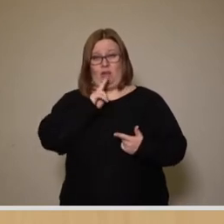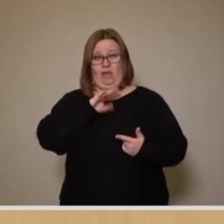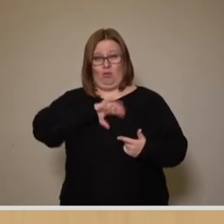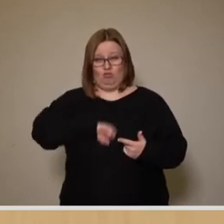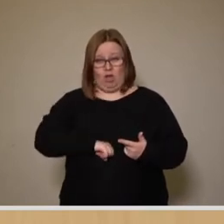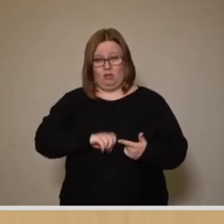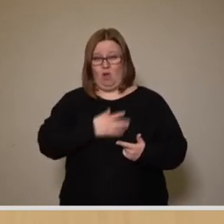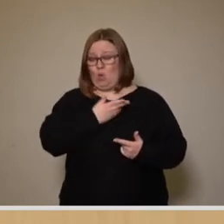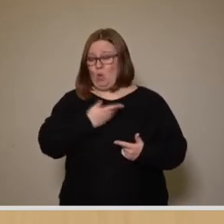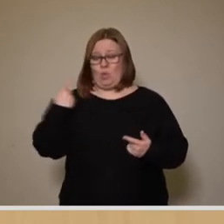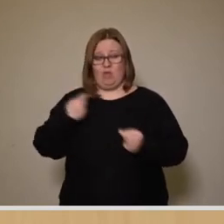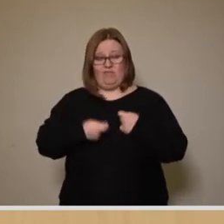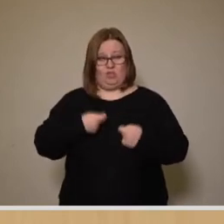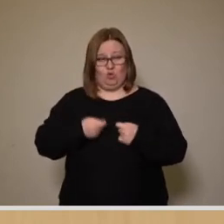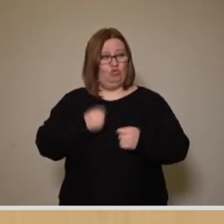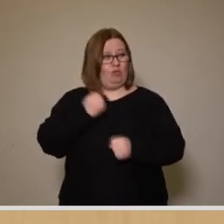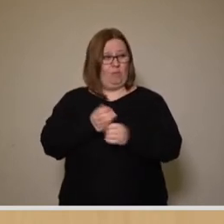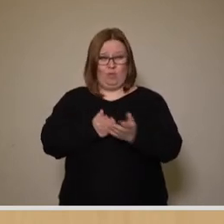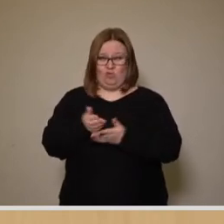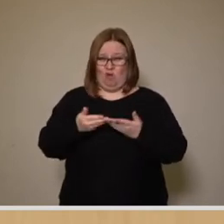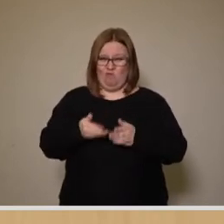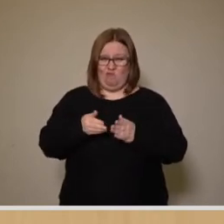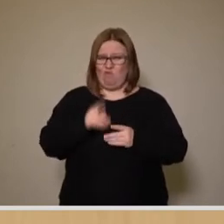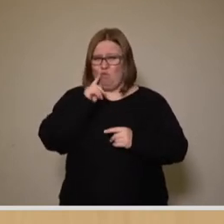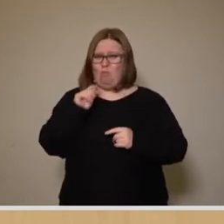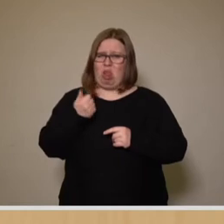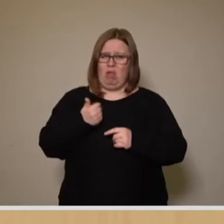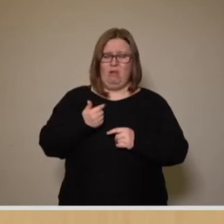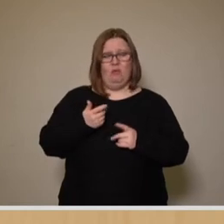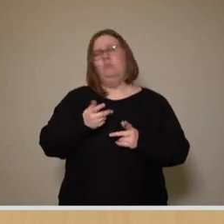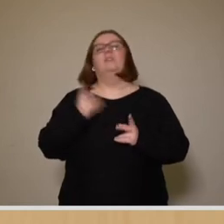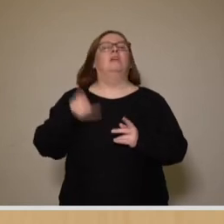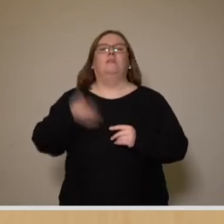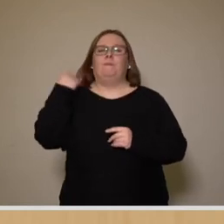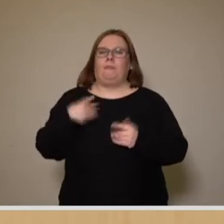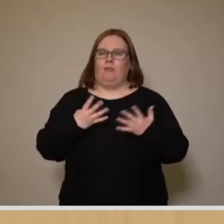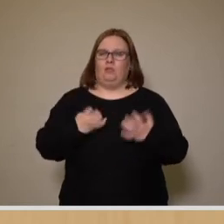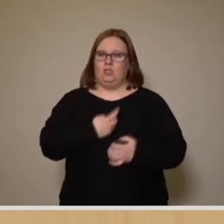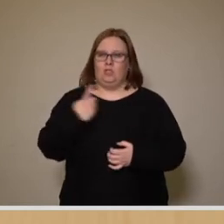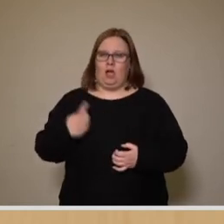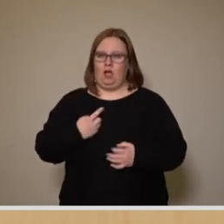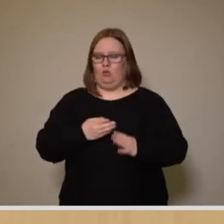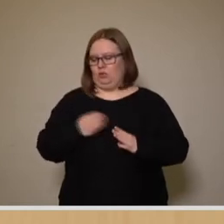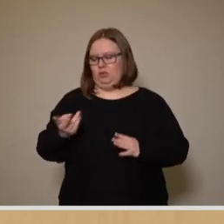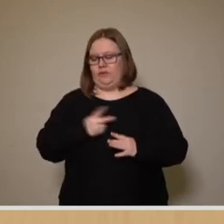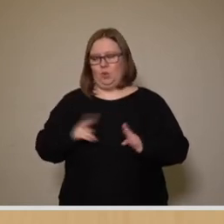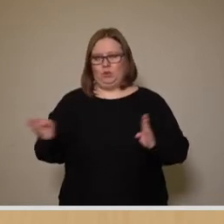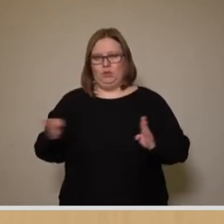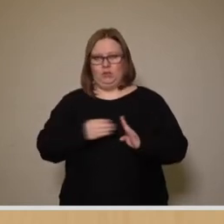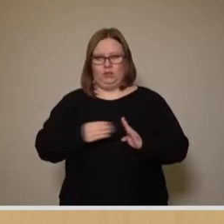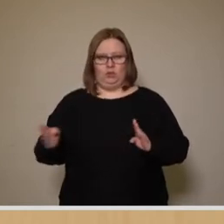Investitionen, war die ganze Zeit geöffnet, bis auf wenige Zeiträume und ist jetzt seit den 90er und 2000er Jahren